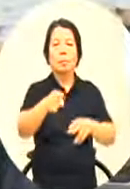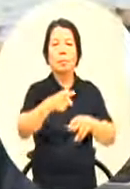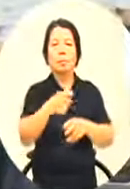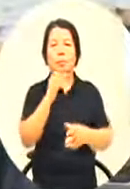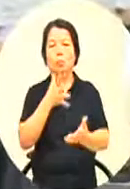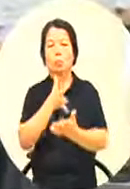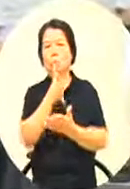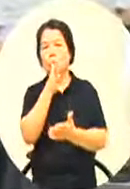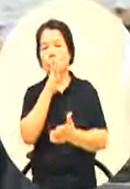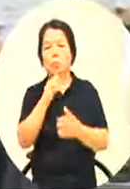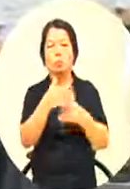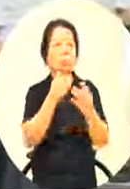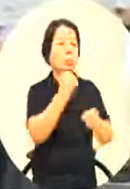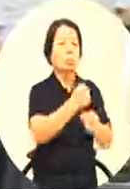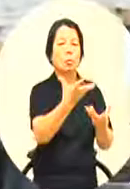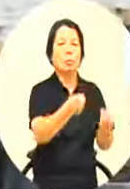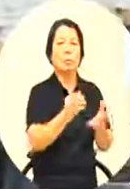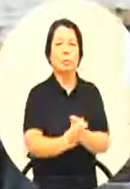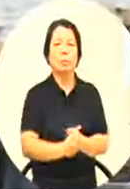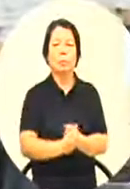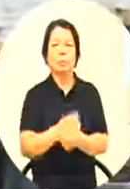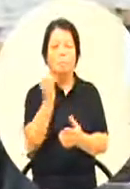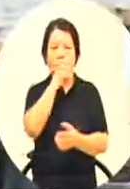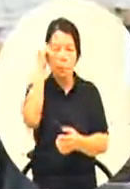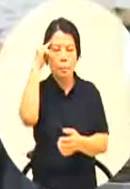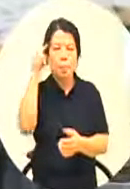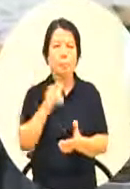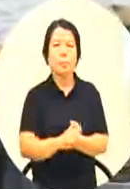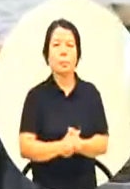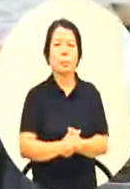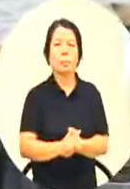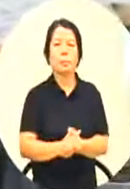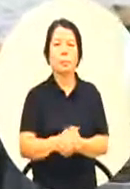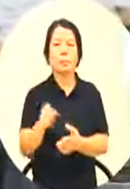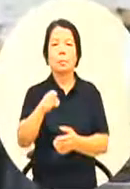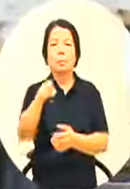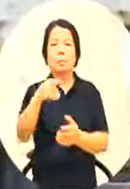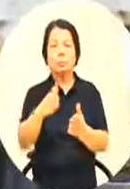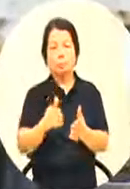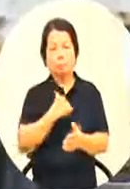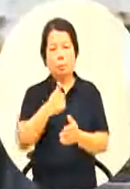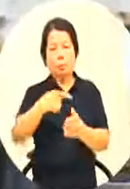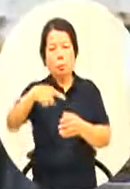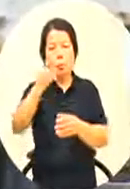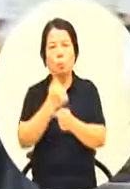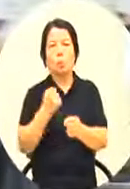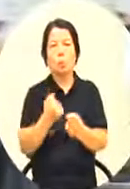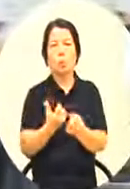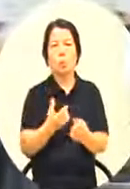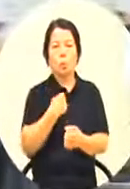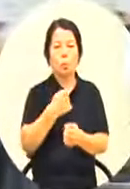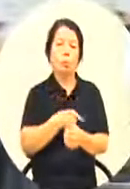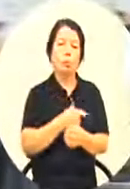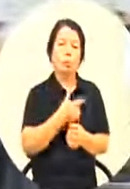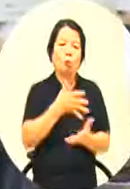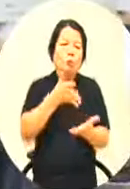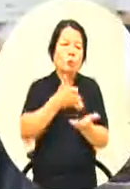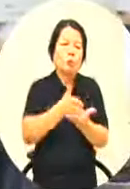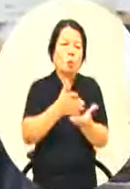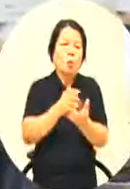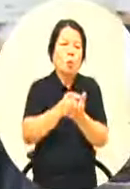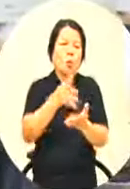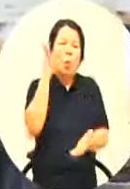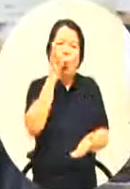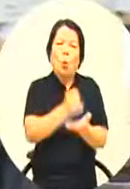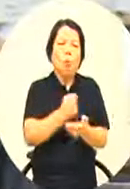而且最大的不好意思哀莫大于心死我今天就还没有死就约在讲